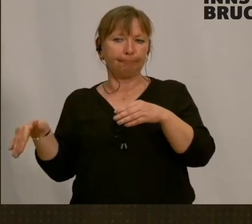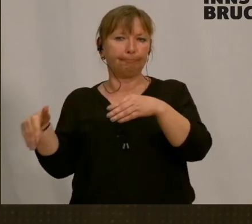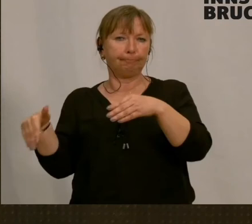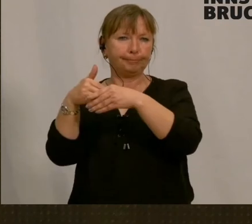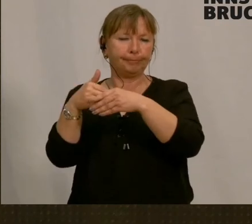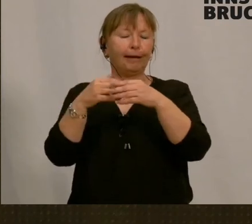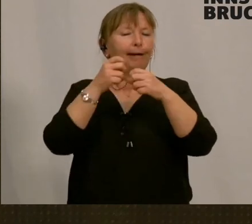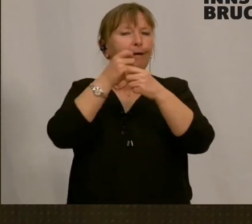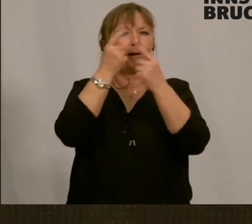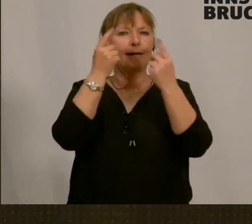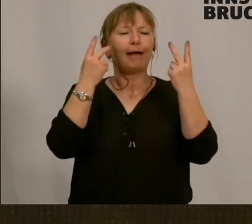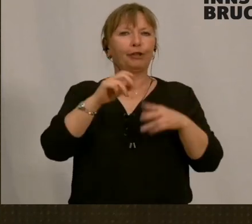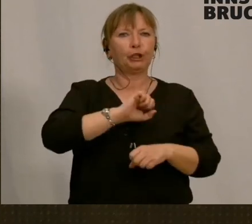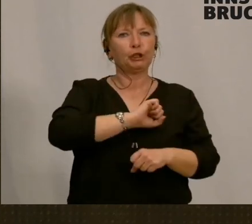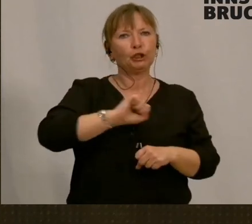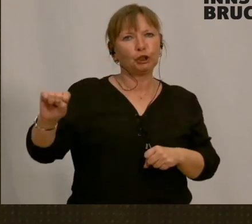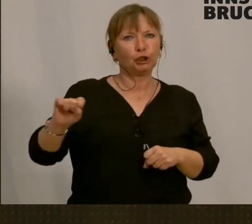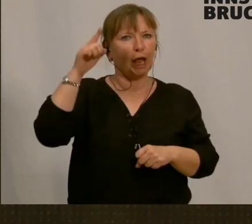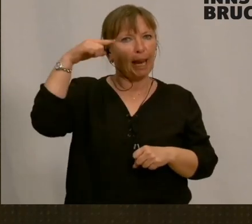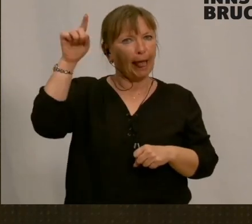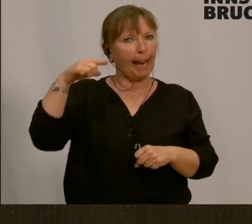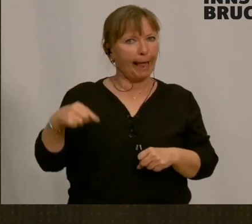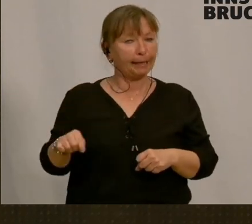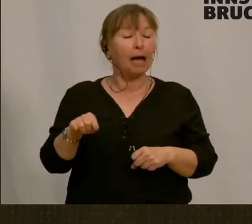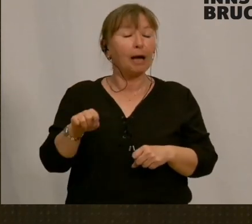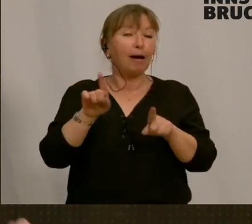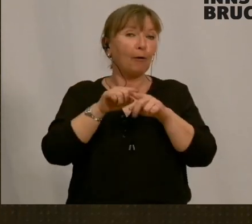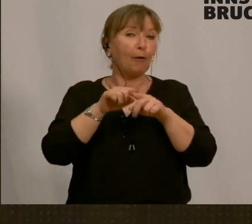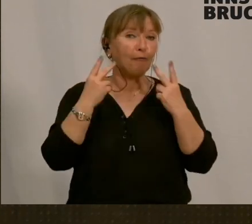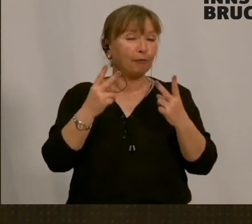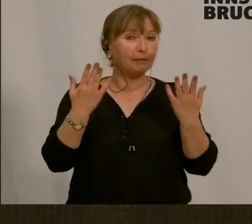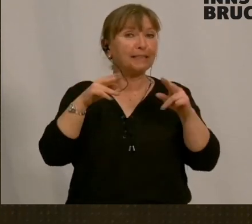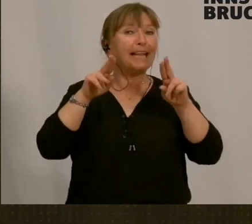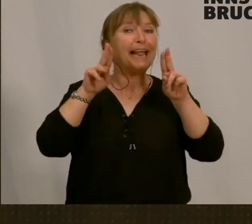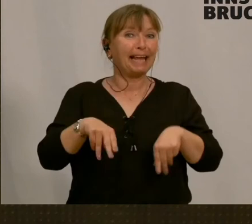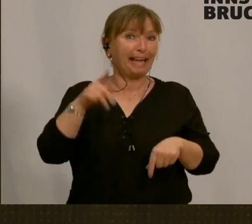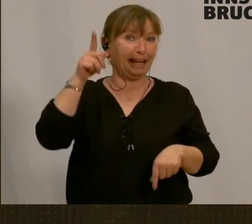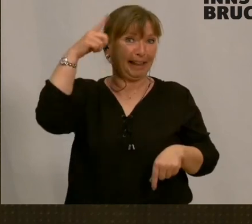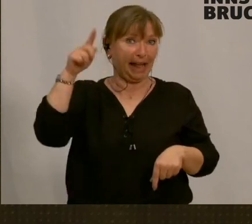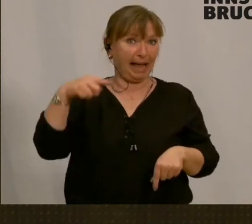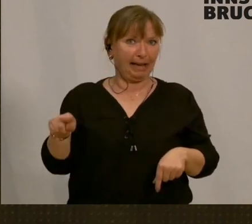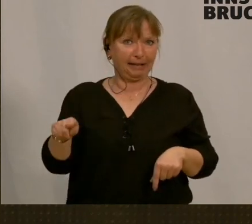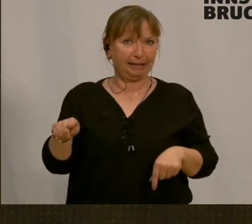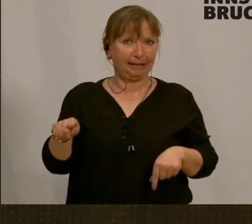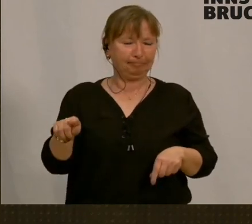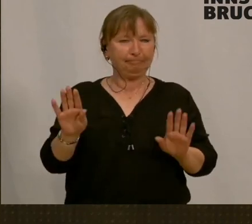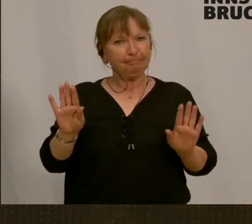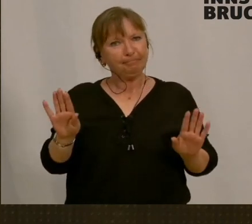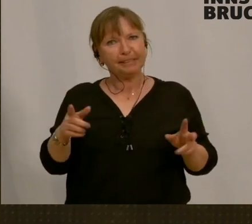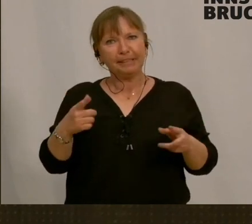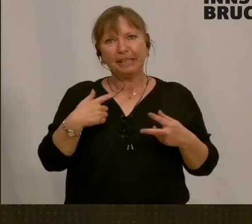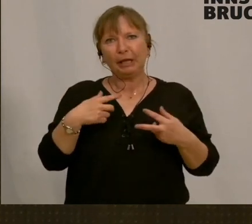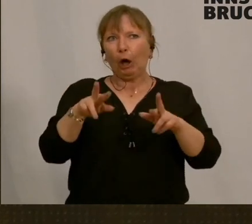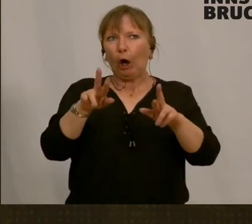schnell geht, aber noch viel wichtiger ist, dass es auch richtig geht. Und bei aller Bescheidenheit, ich hoffe nicht, dass ein